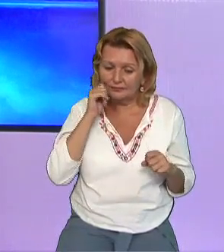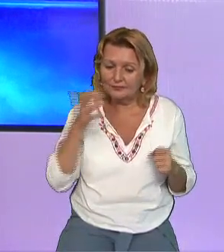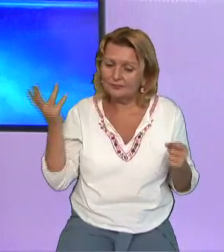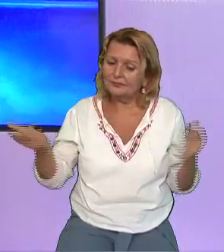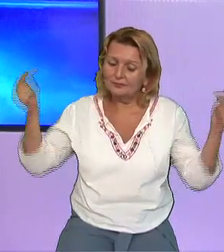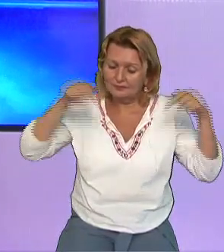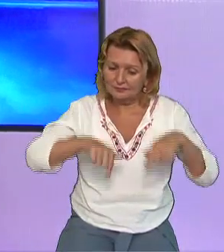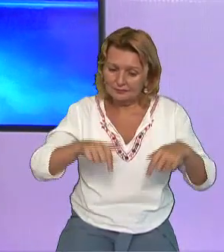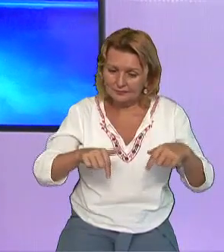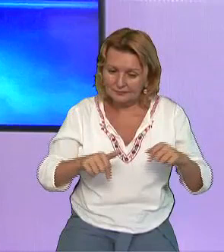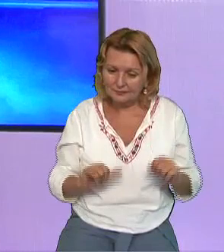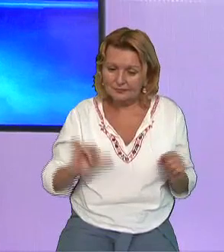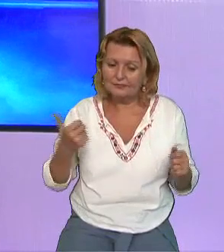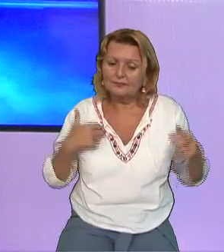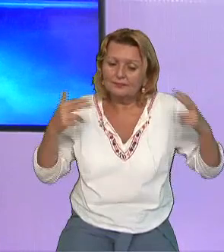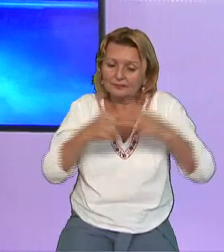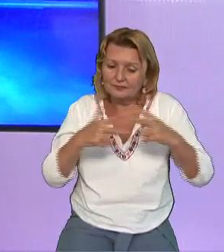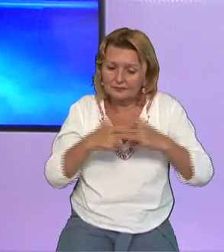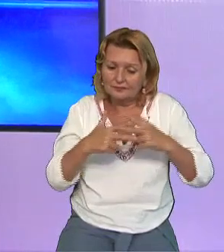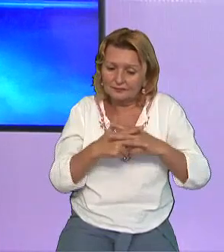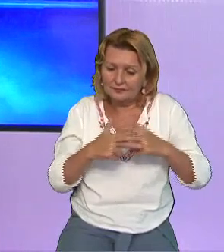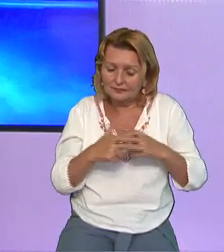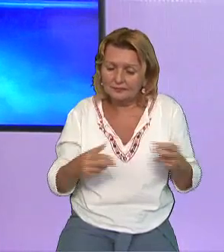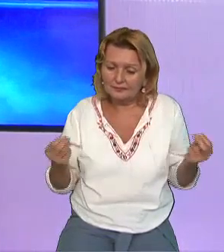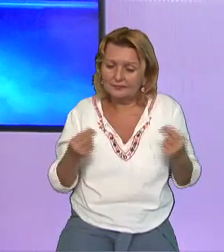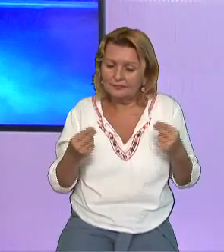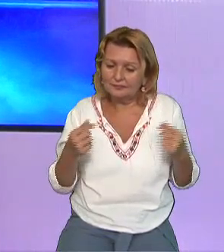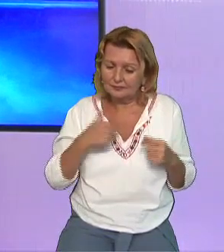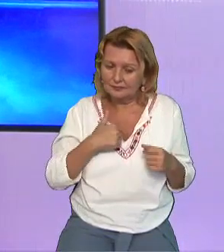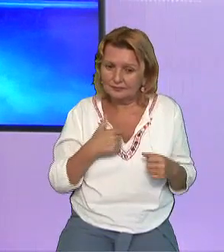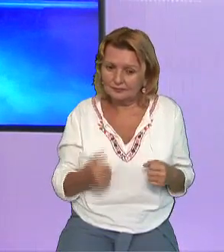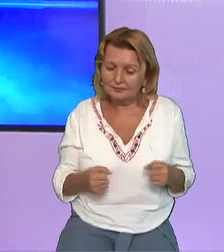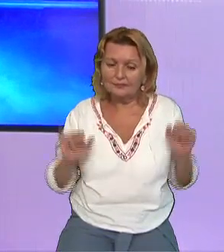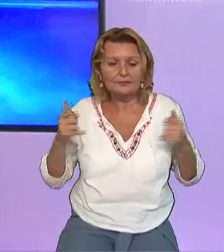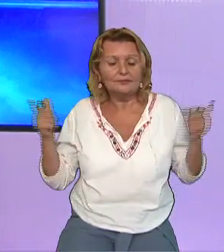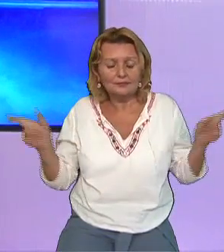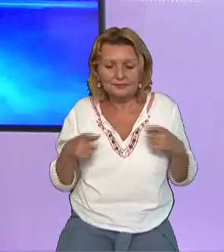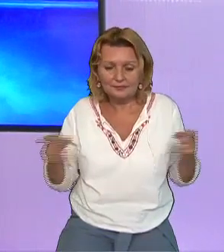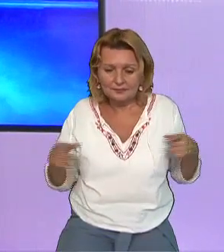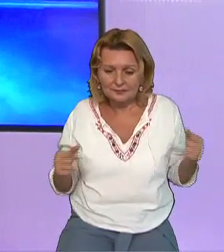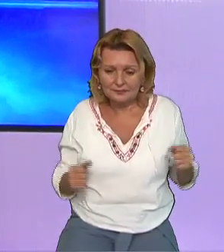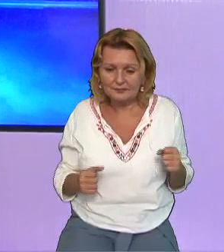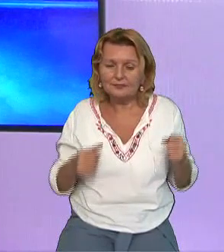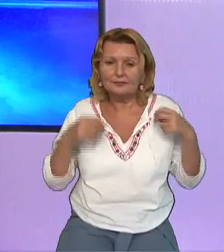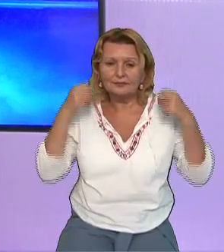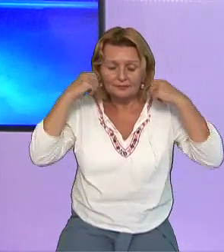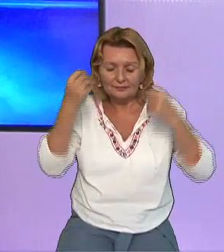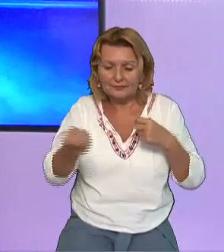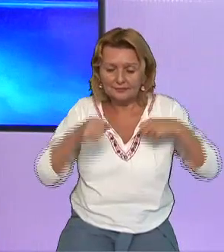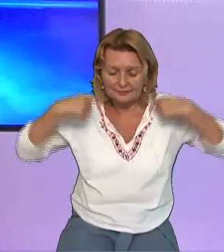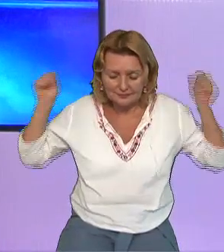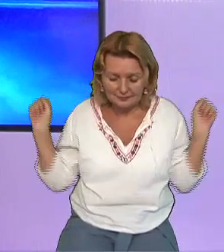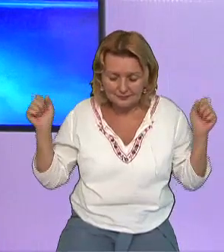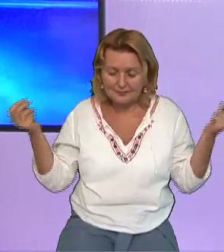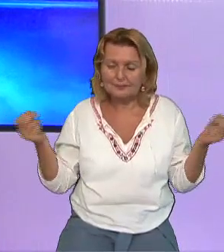să prezinte, Să susțină din punct de vedere tehnic, Să cânte, Doamne, te rog să-i binecuvântezi pe fiecare. Îți